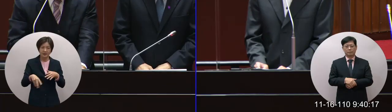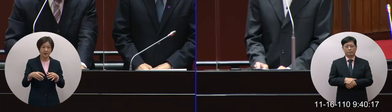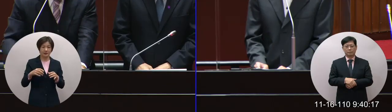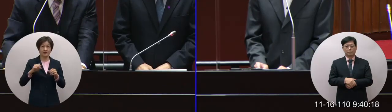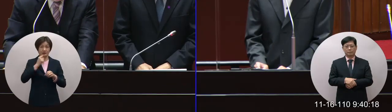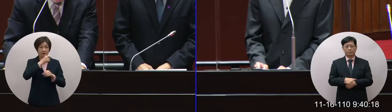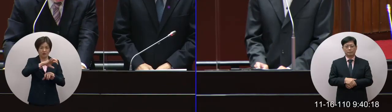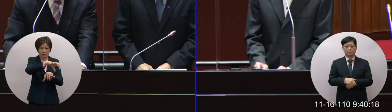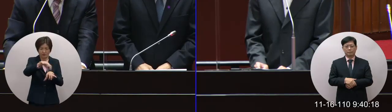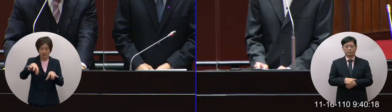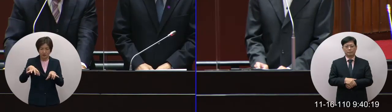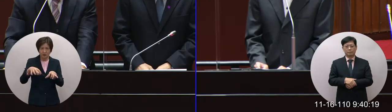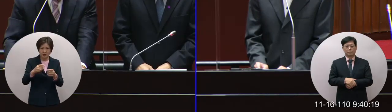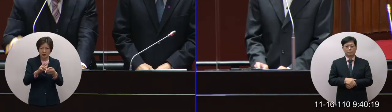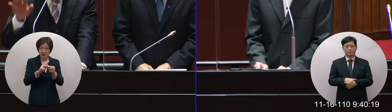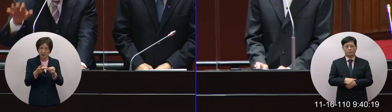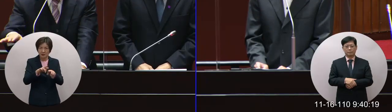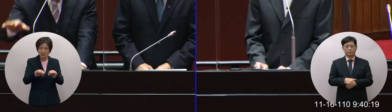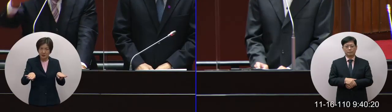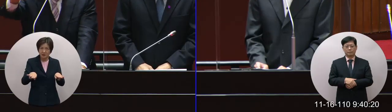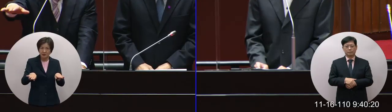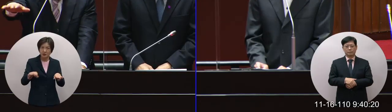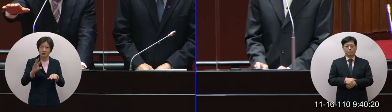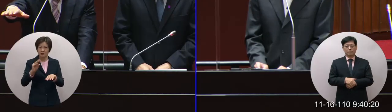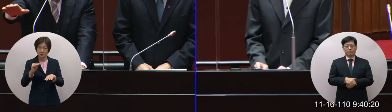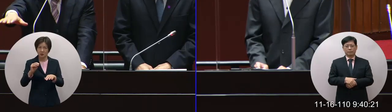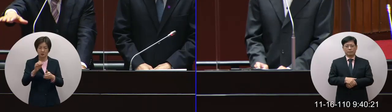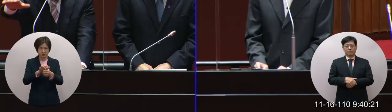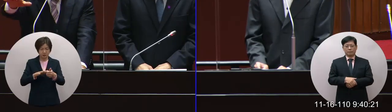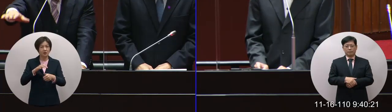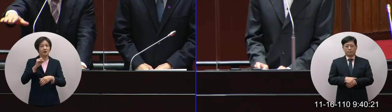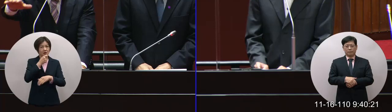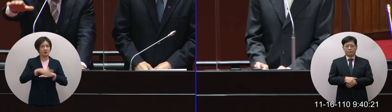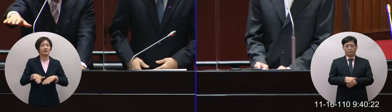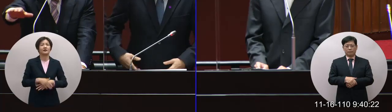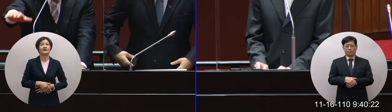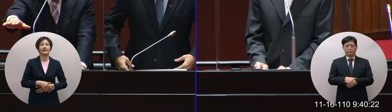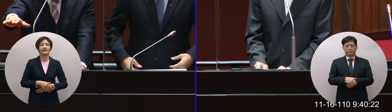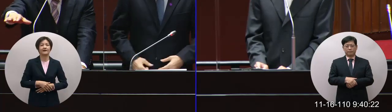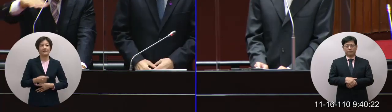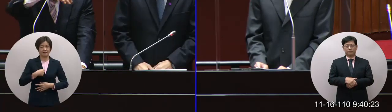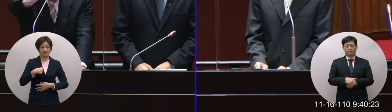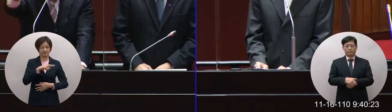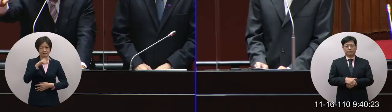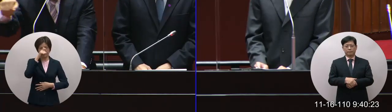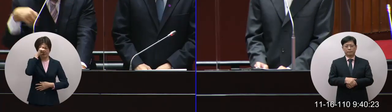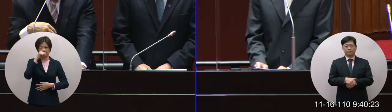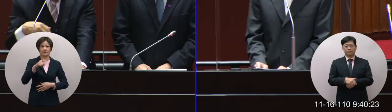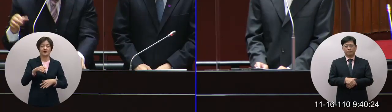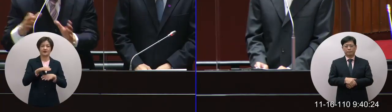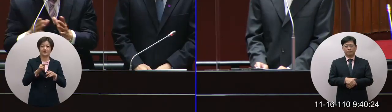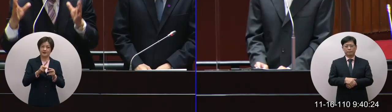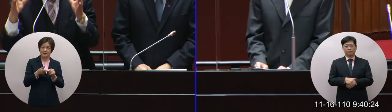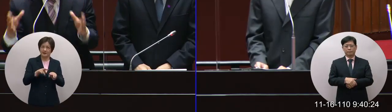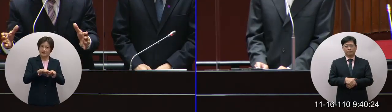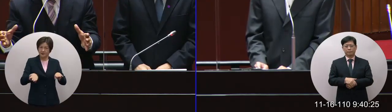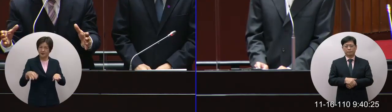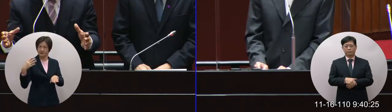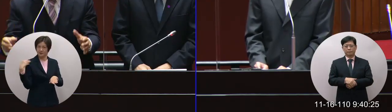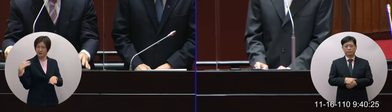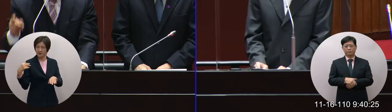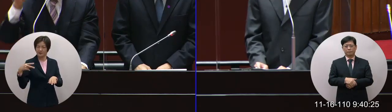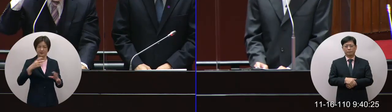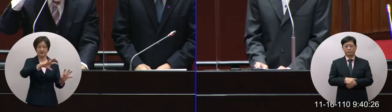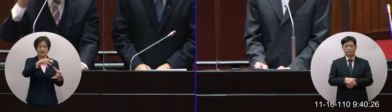所以我們很希望能夠維持台海和平維持區域和平維持